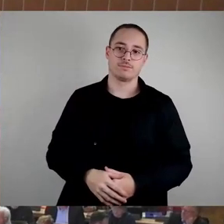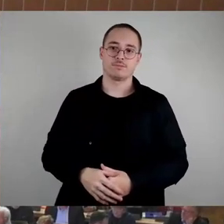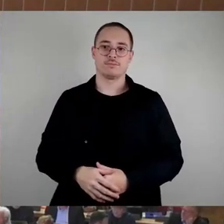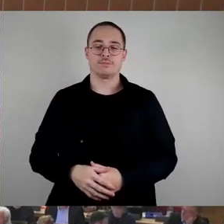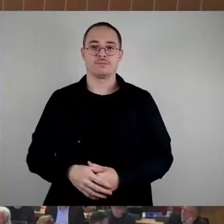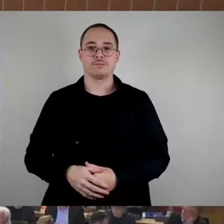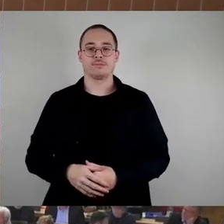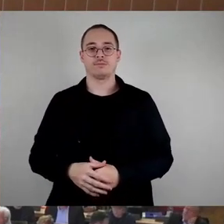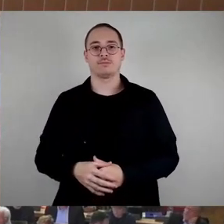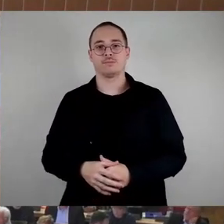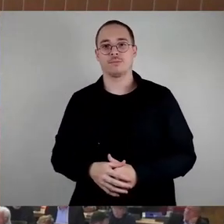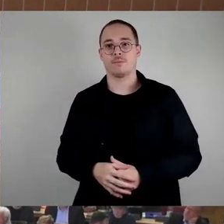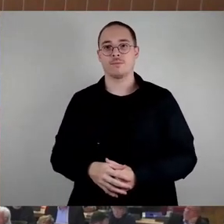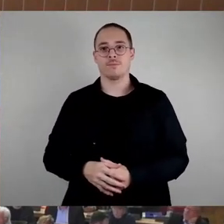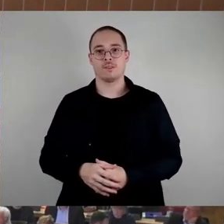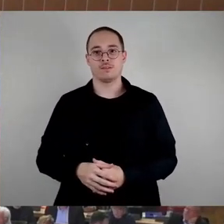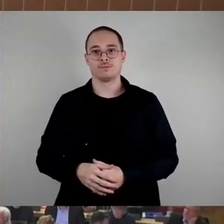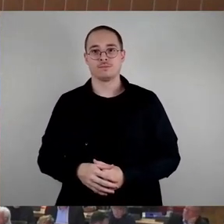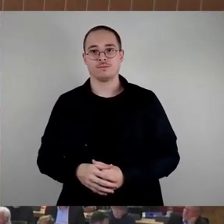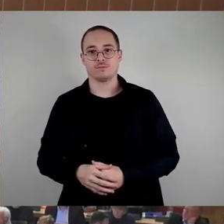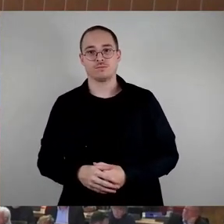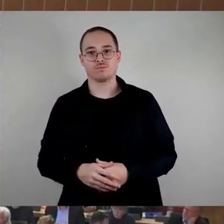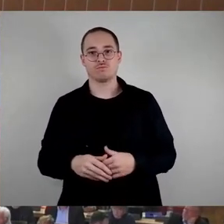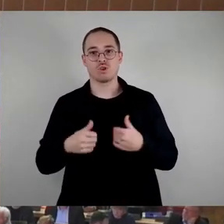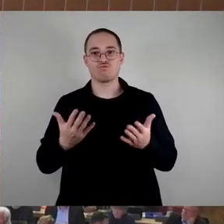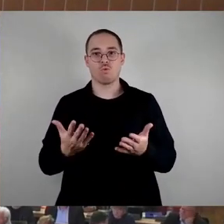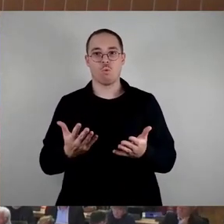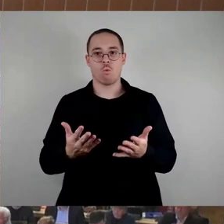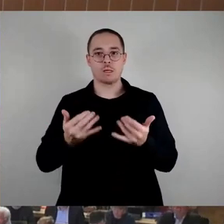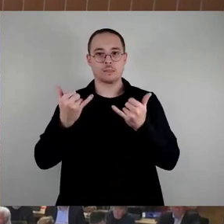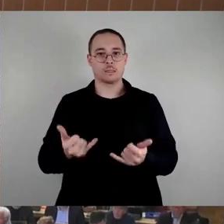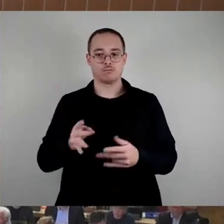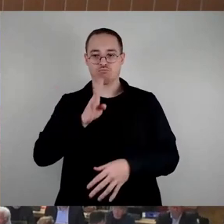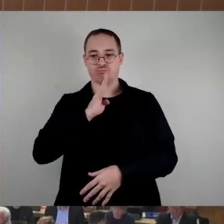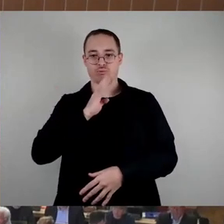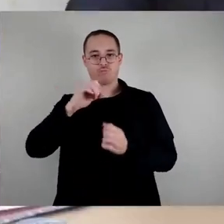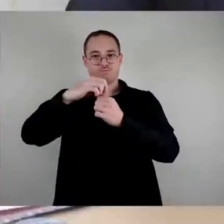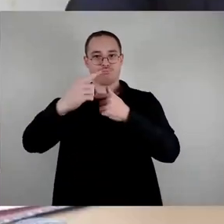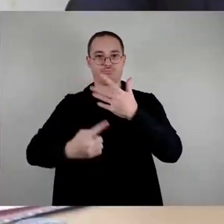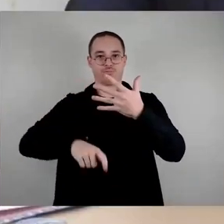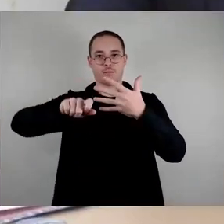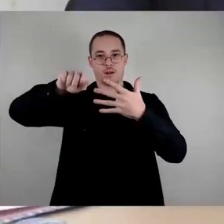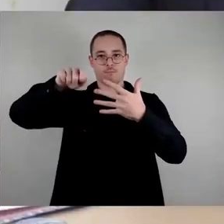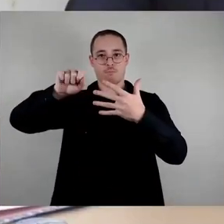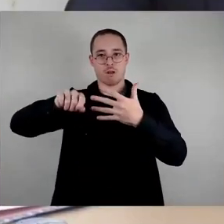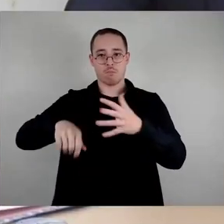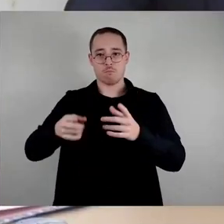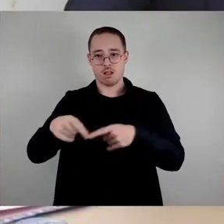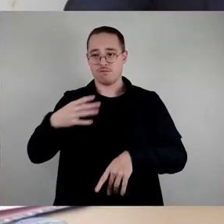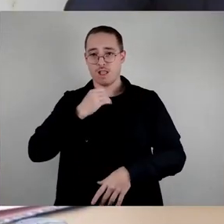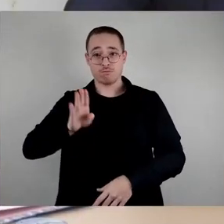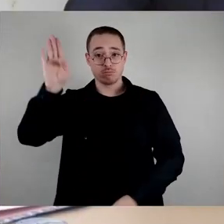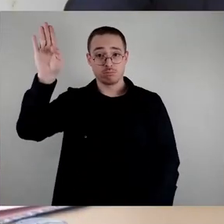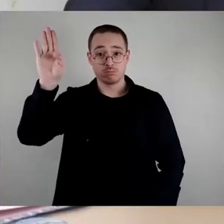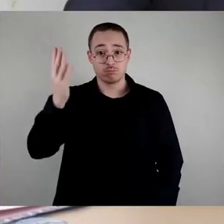dann haben wir erst mal die Redner abgearbeitet. Gibt es weitere Wortmeldungen? Schlusswort,